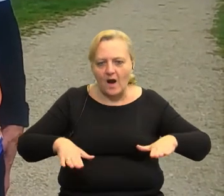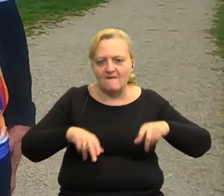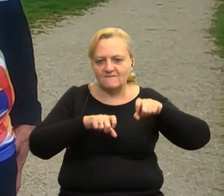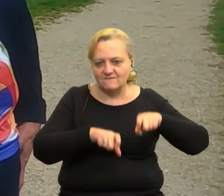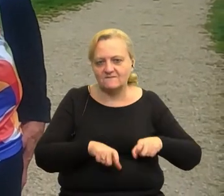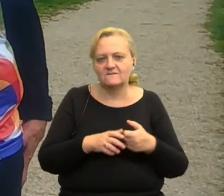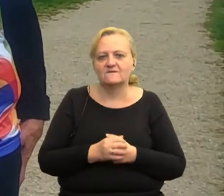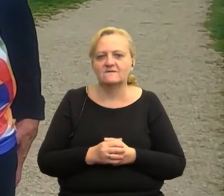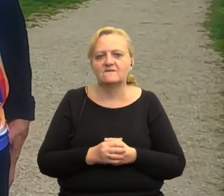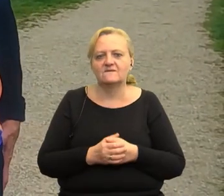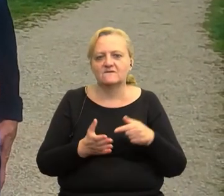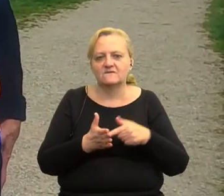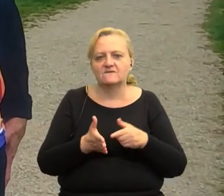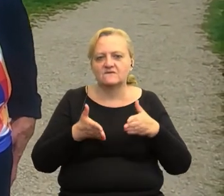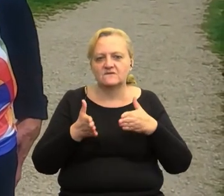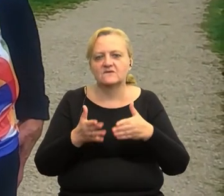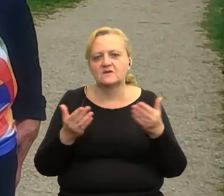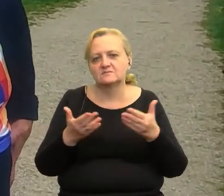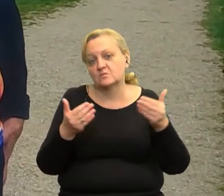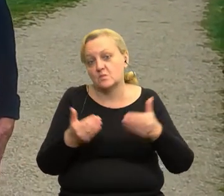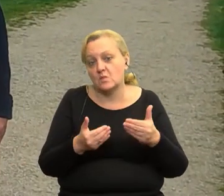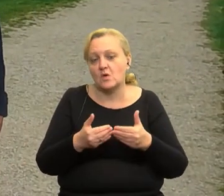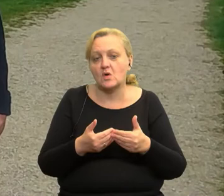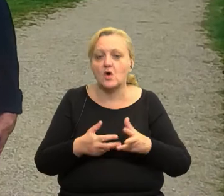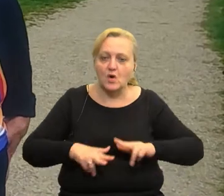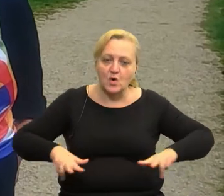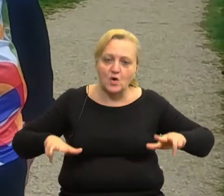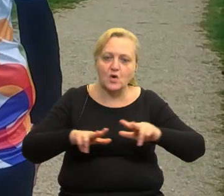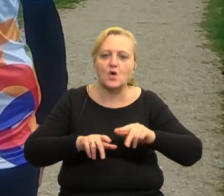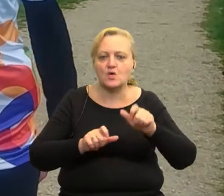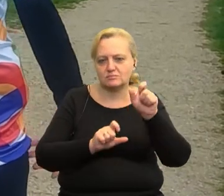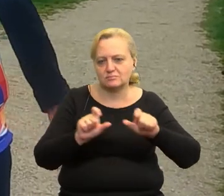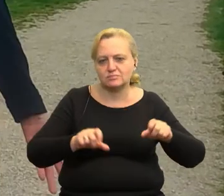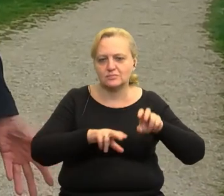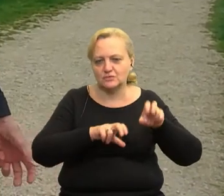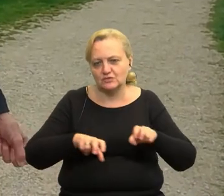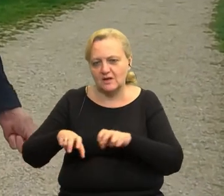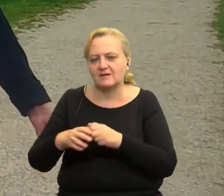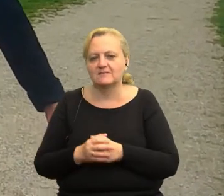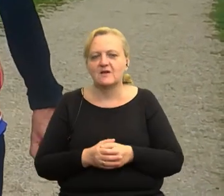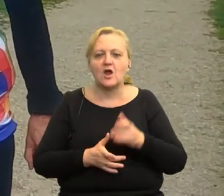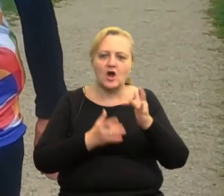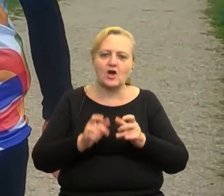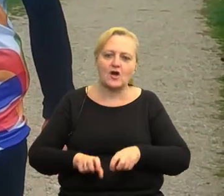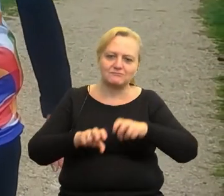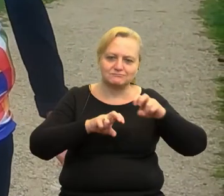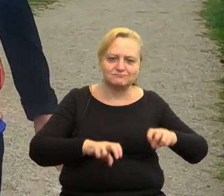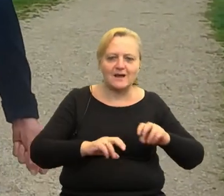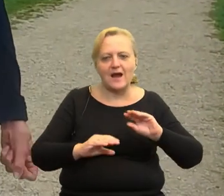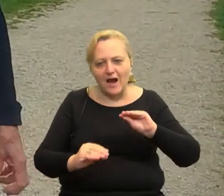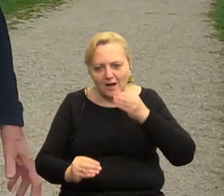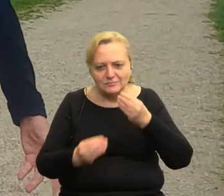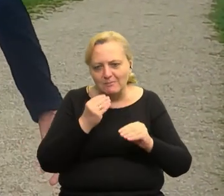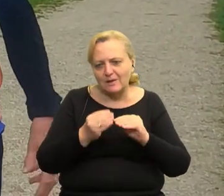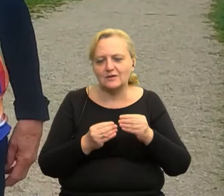na trasie, gdzie mogłaby rodzina usiąść, zsiąść z rowerów, zjeść jakieś